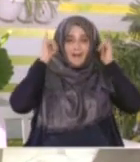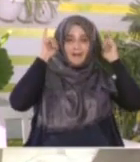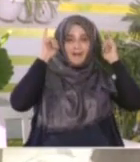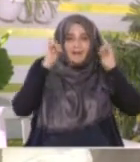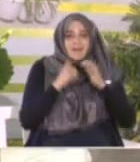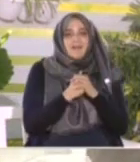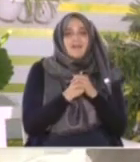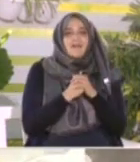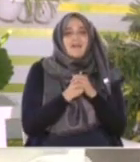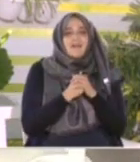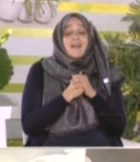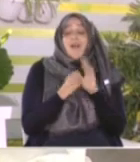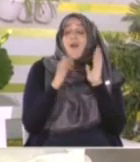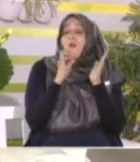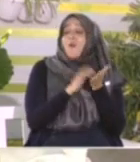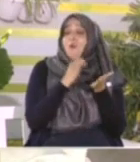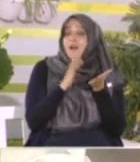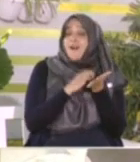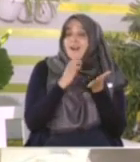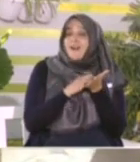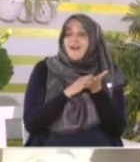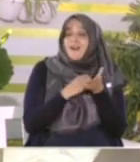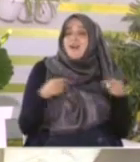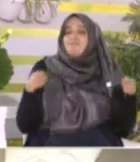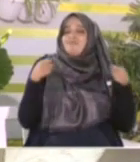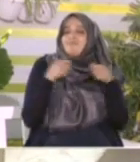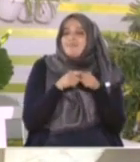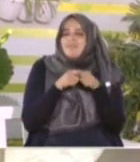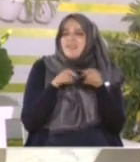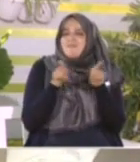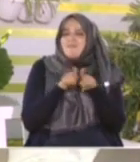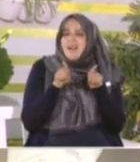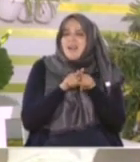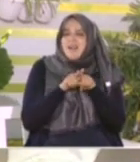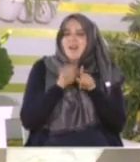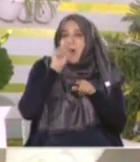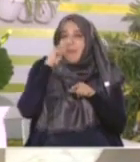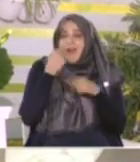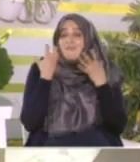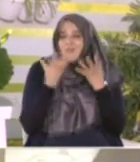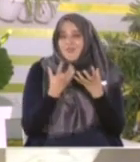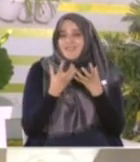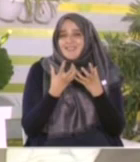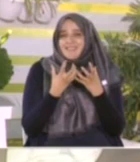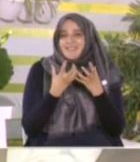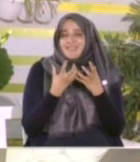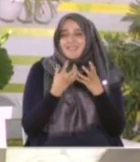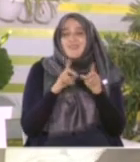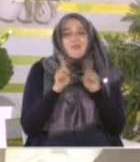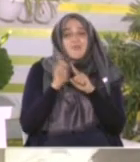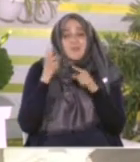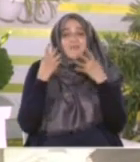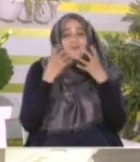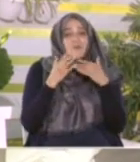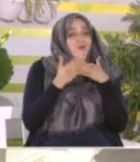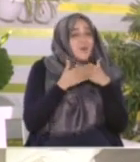نزل القرآن موافقا لمبتغى عمر لمقصد عمر